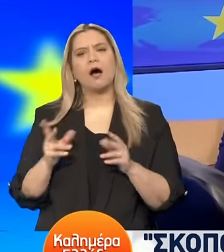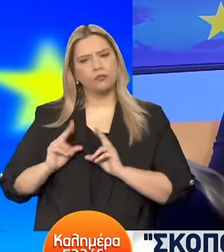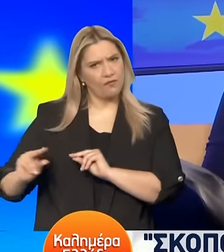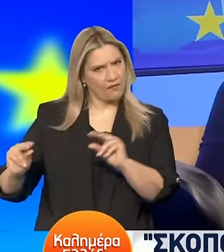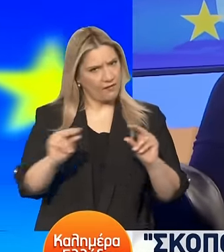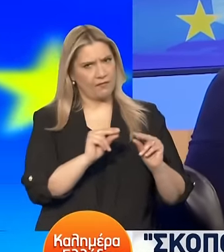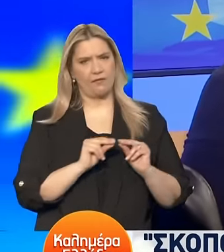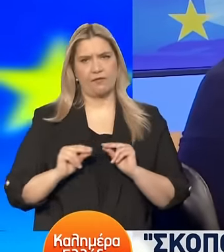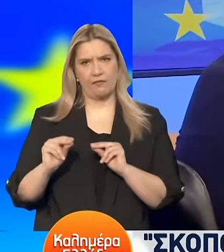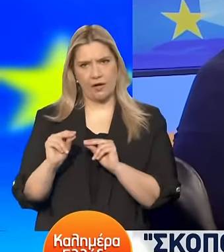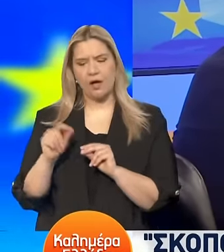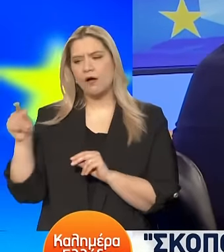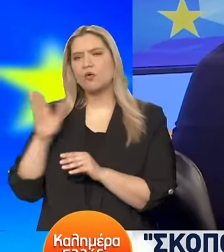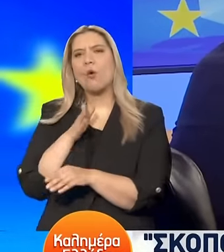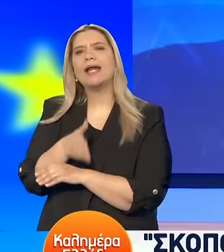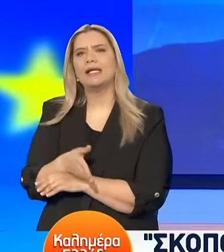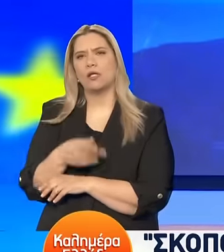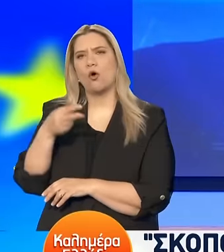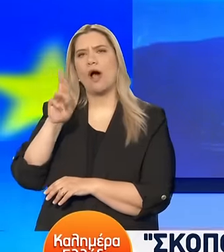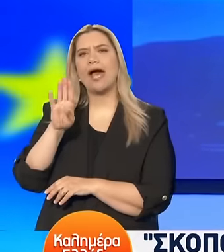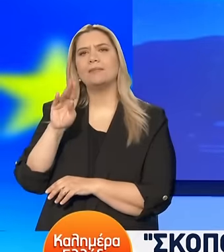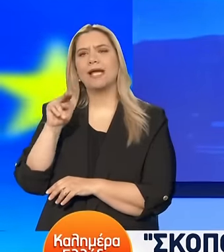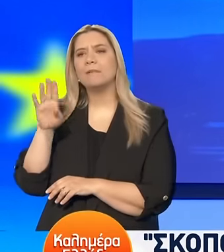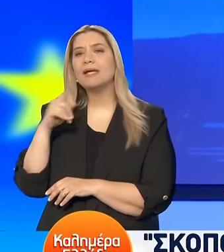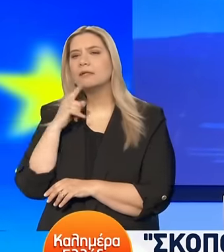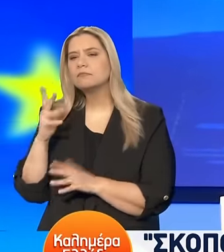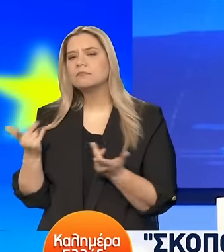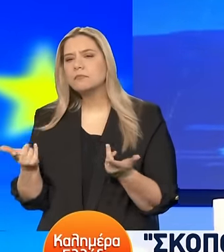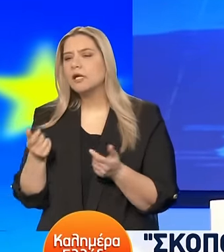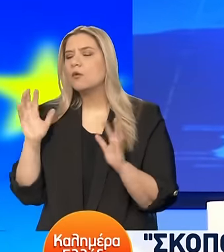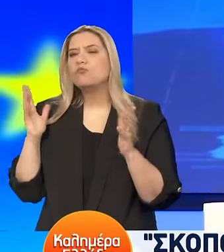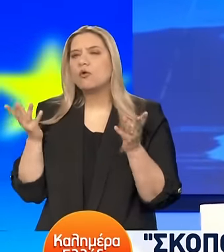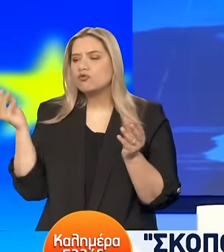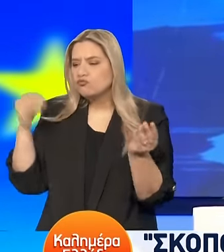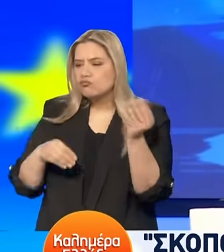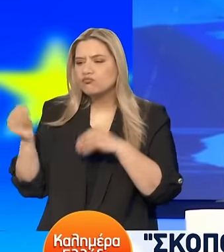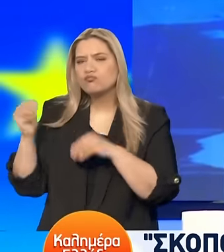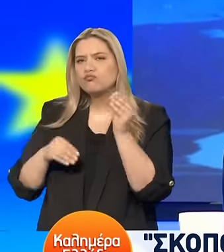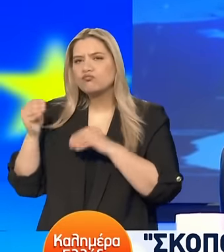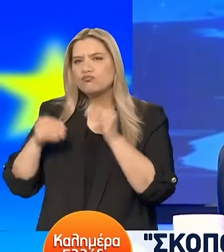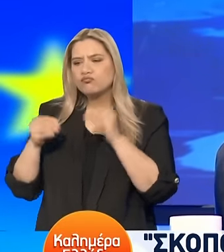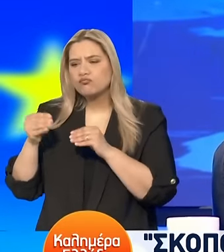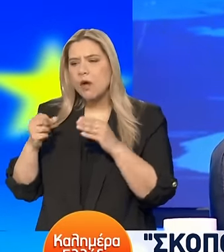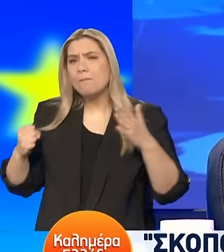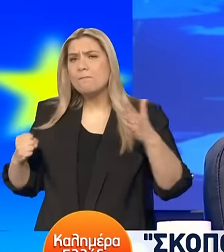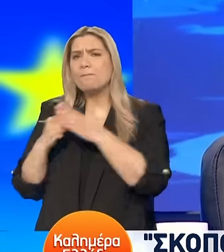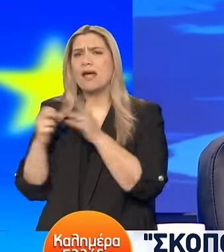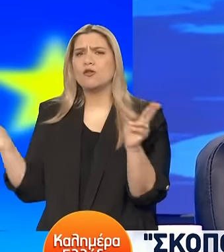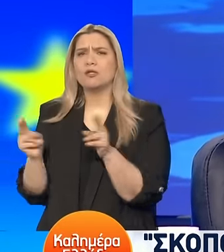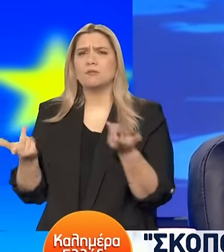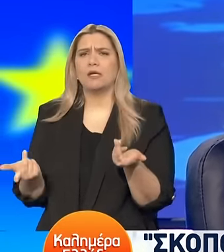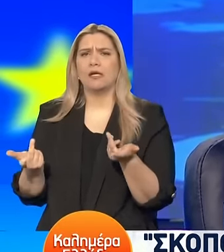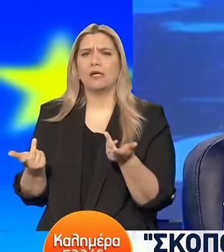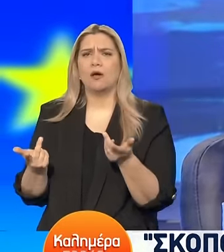Μελετούμε και το Airbnb Να δούμε κατά το πόσο υπάρχουν δυνατότητες Να βάλουμε κάποιους λελογισμένους περιορισμούς Ώστε